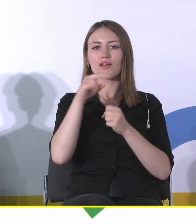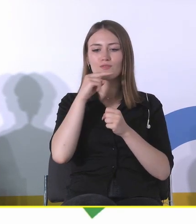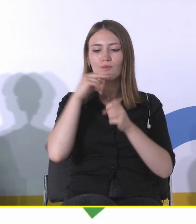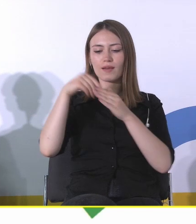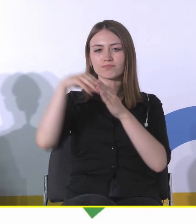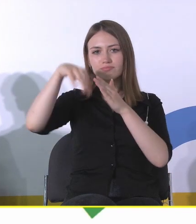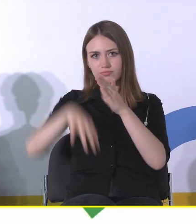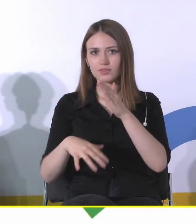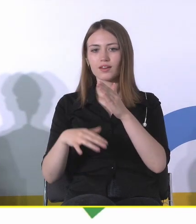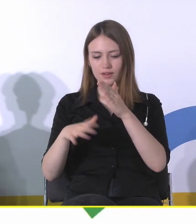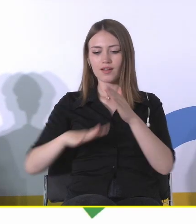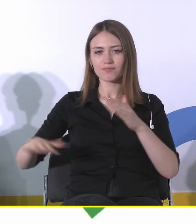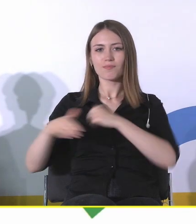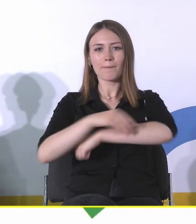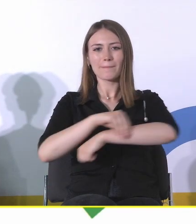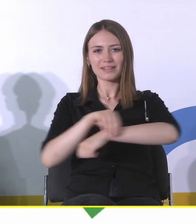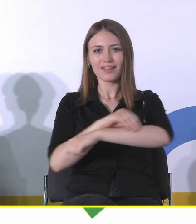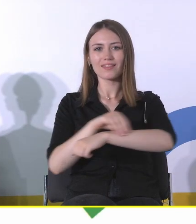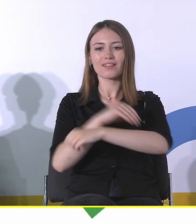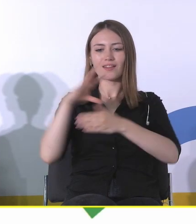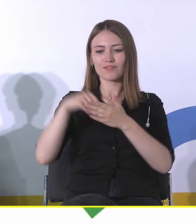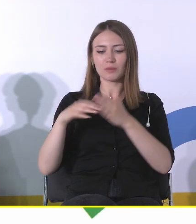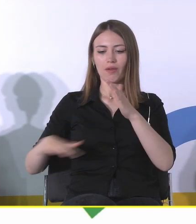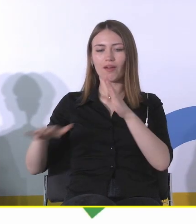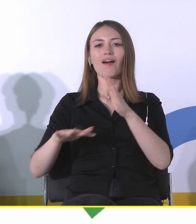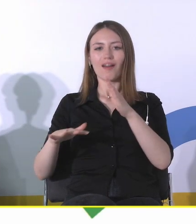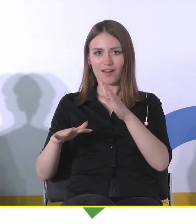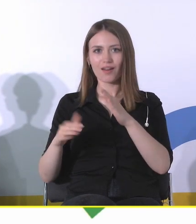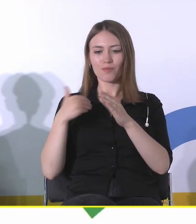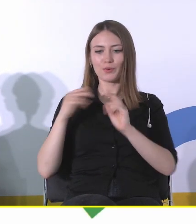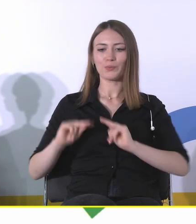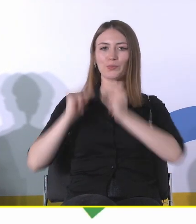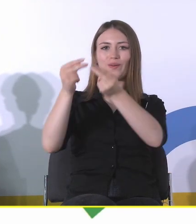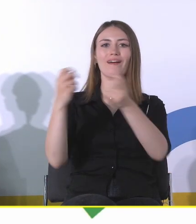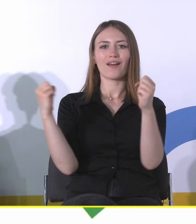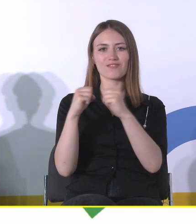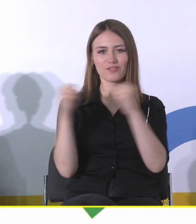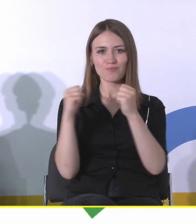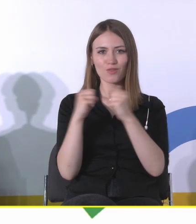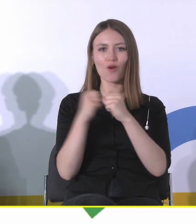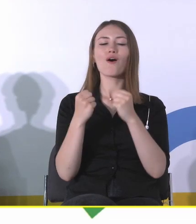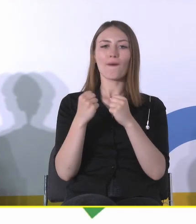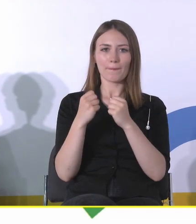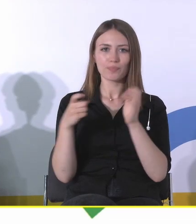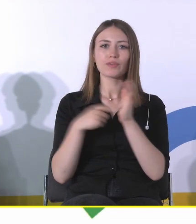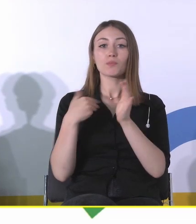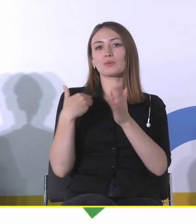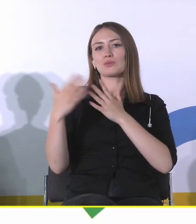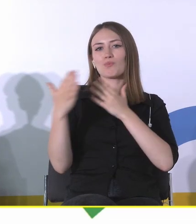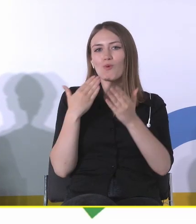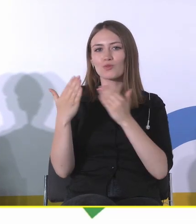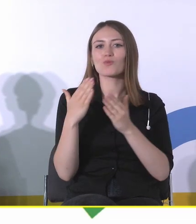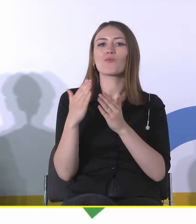które były zlokalizowane pod placem Defilad. A więc był sposób na chłodzenie, który, no podejrzewam, że jeżeli chodzi o